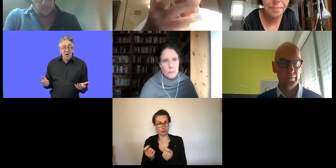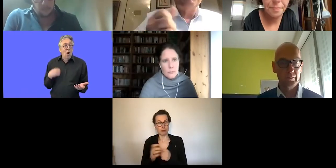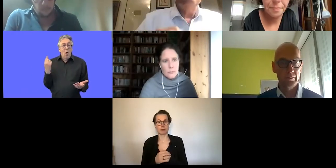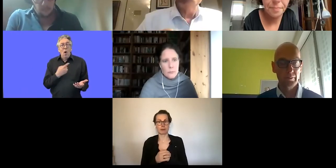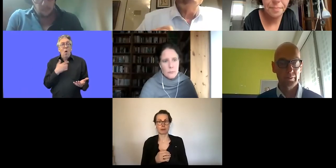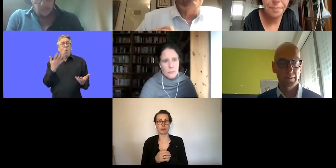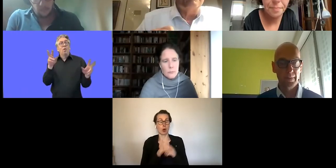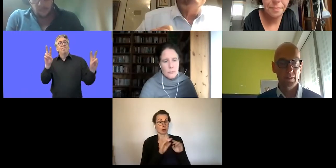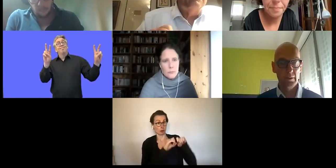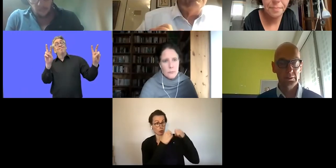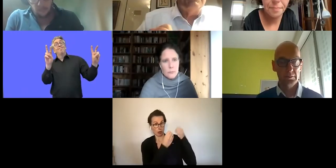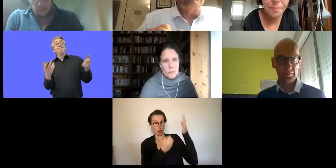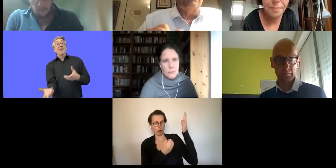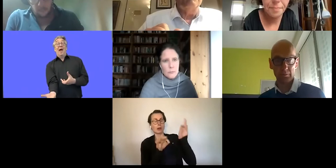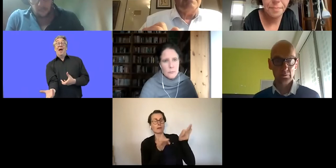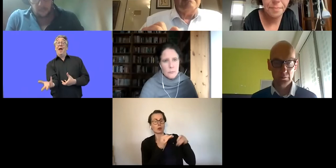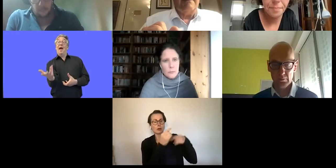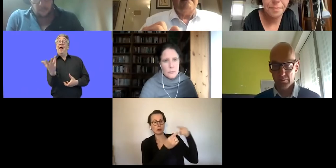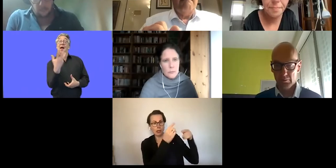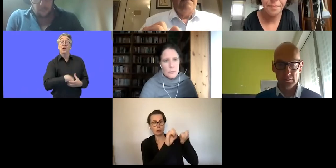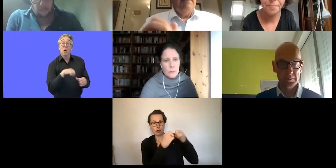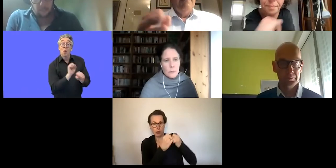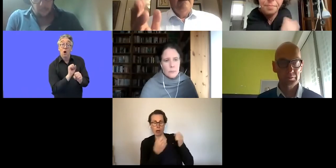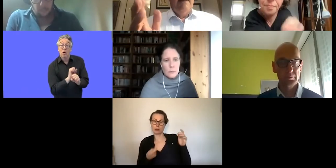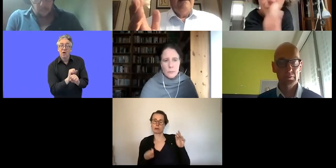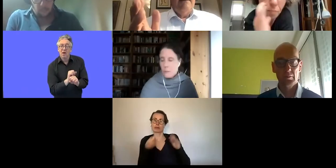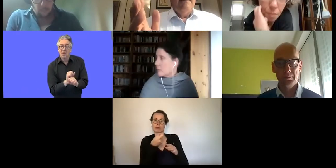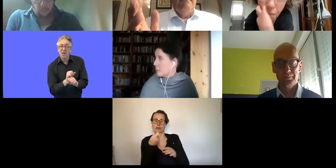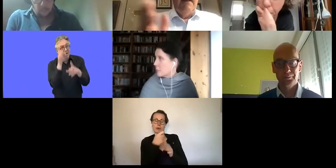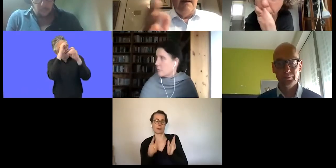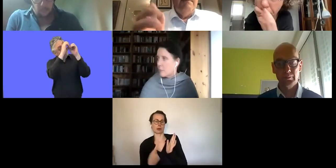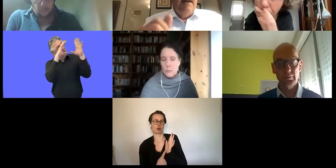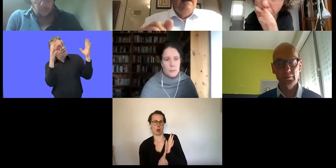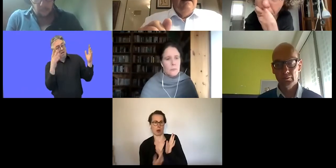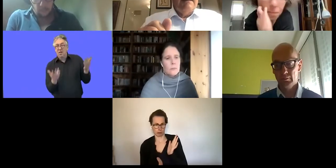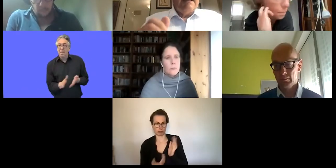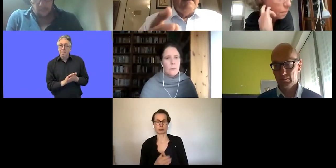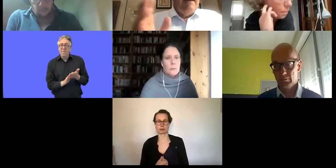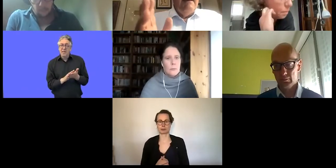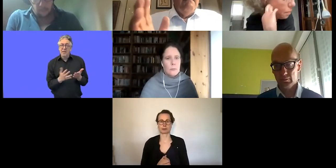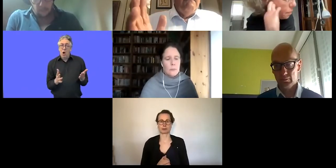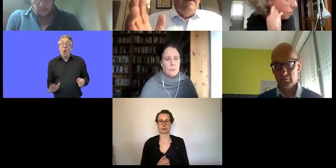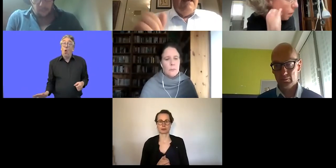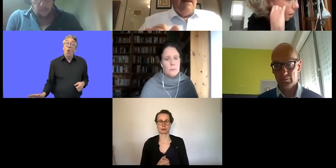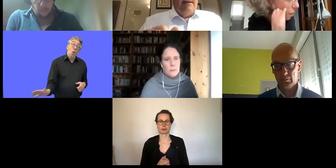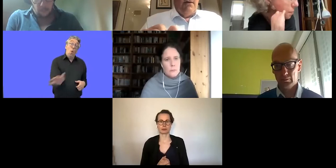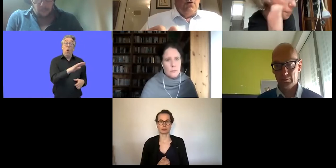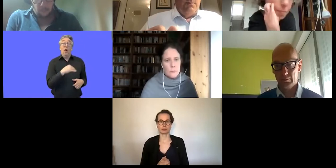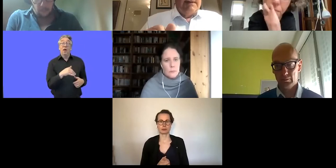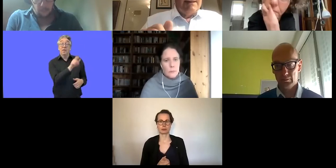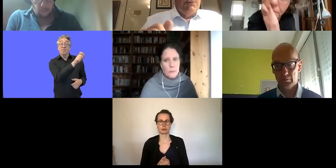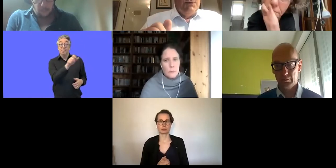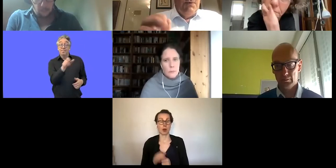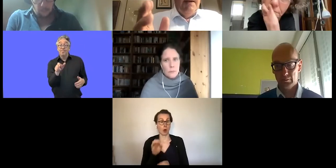zum Funktionieren des Staates über ihre Steuern beitragen. Wir haben zwei Wege in